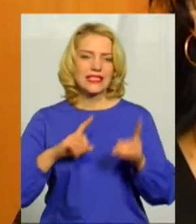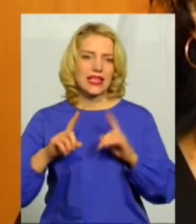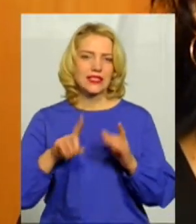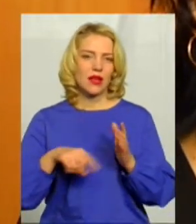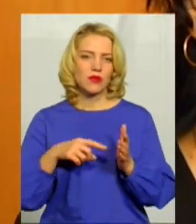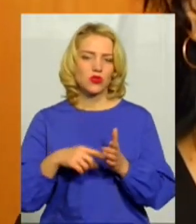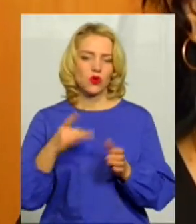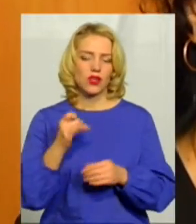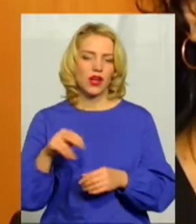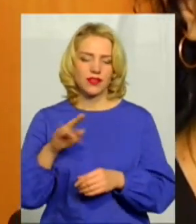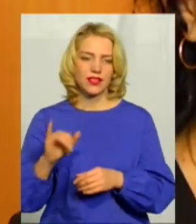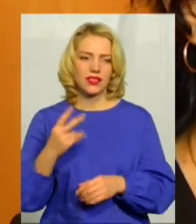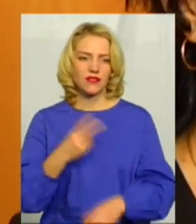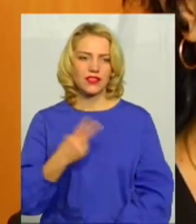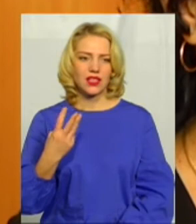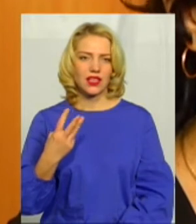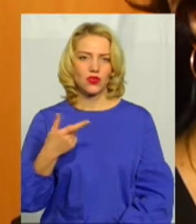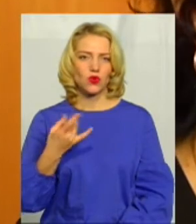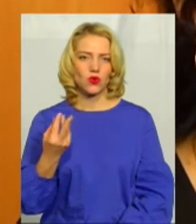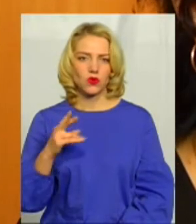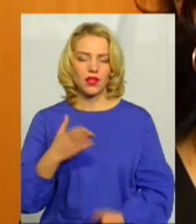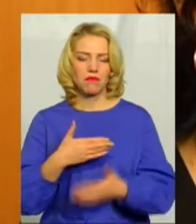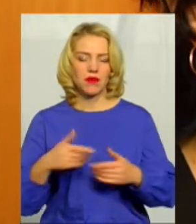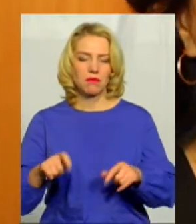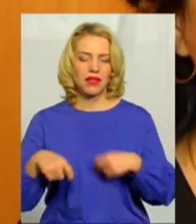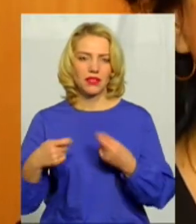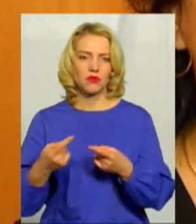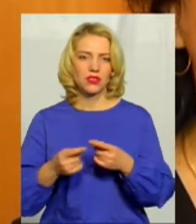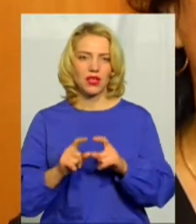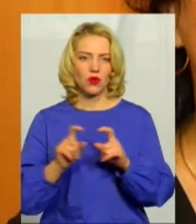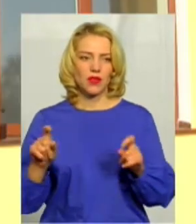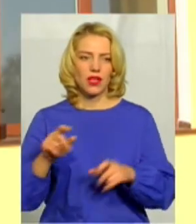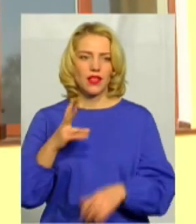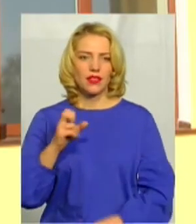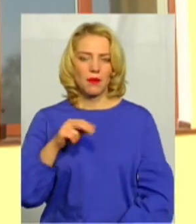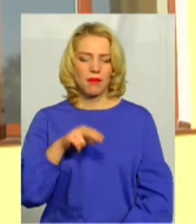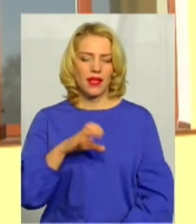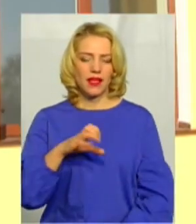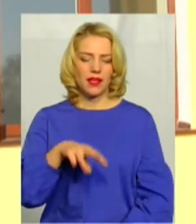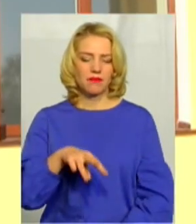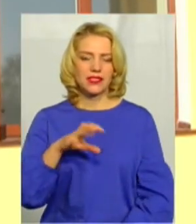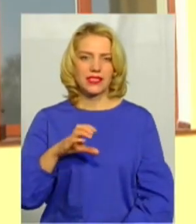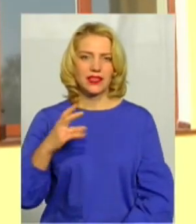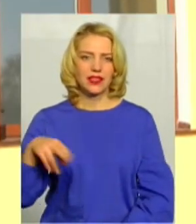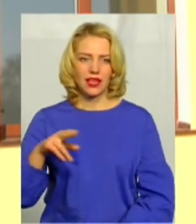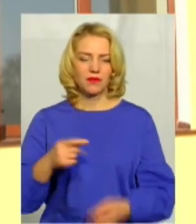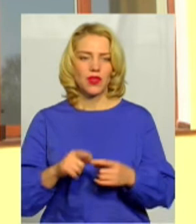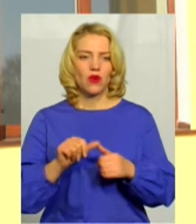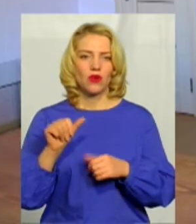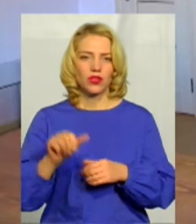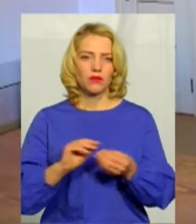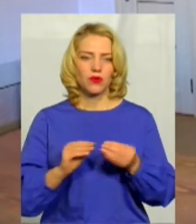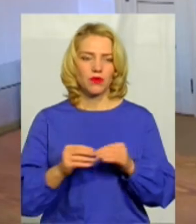23 грудня ми передамо цей об'єкт на ПМСД. Крім проблем з документацією, Олена Гріх